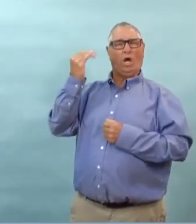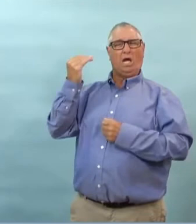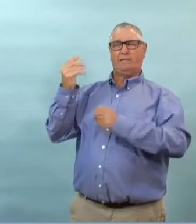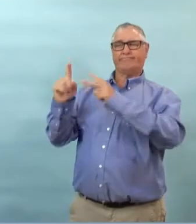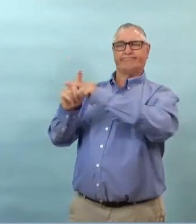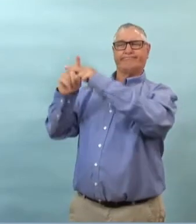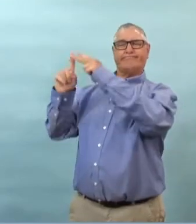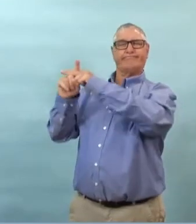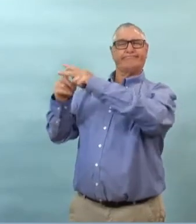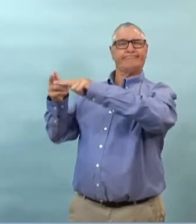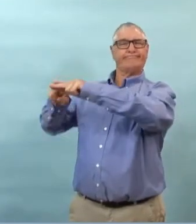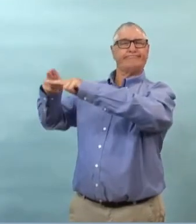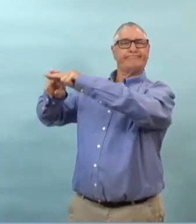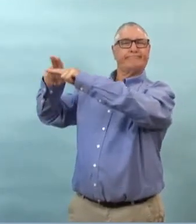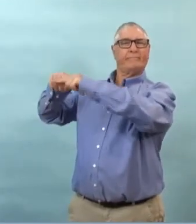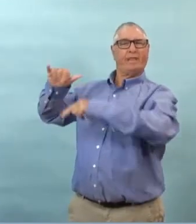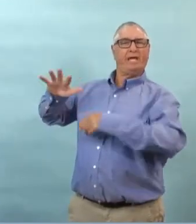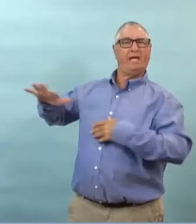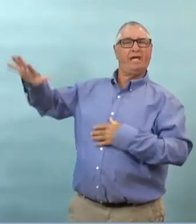savent